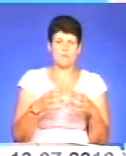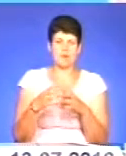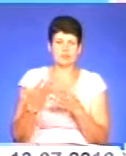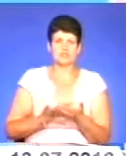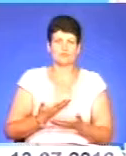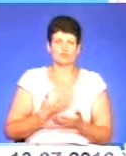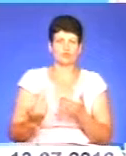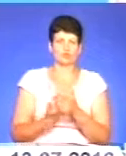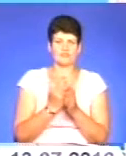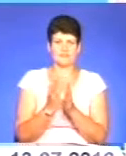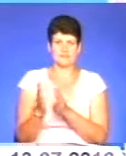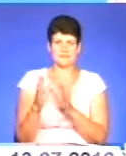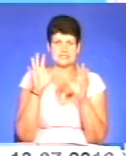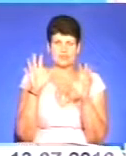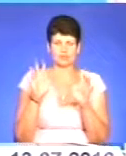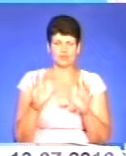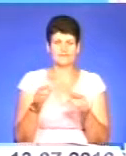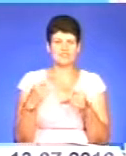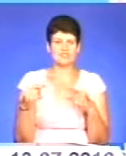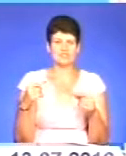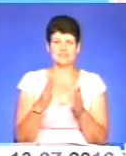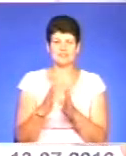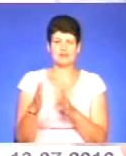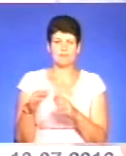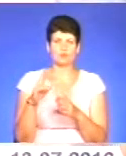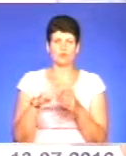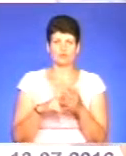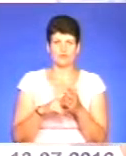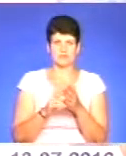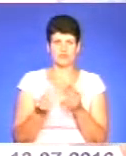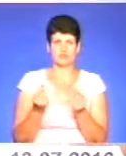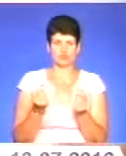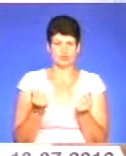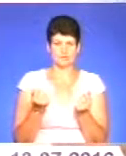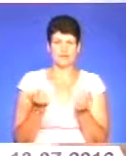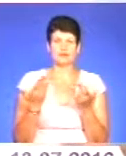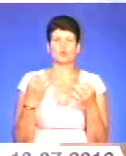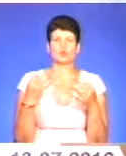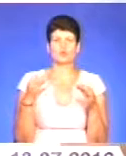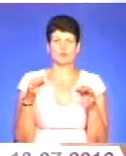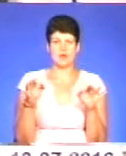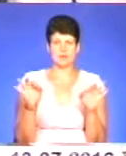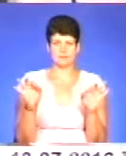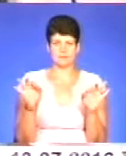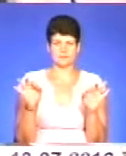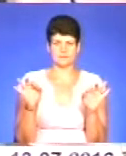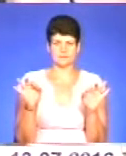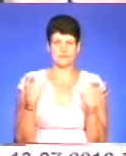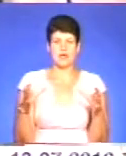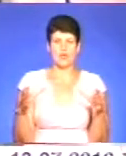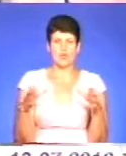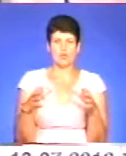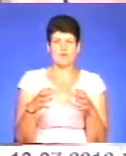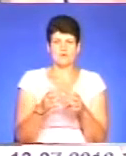законодавства, інша система податкових надходжень, яка дозволяє акумулювати,